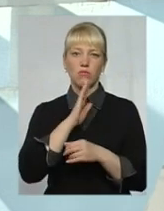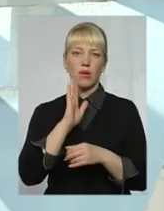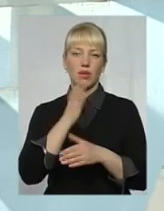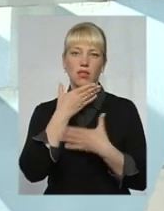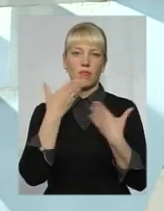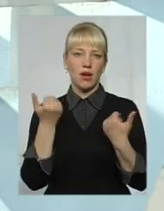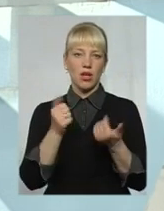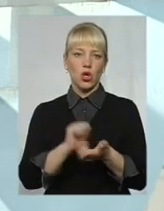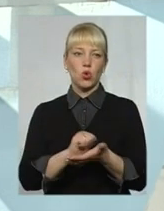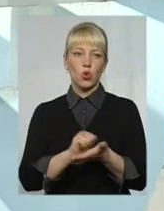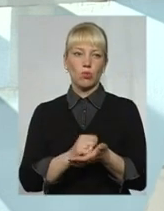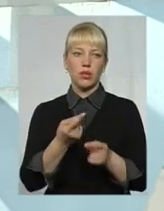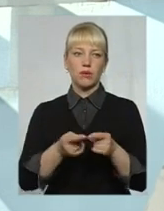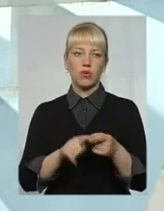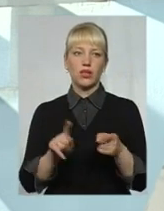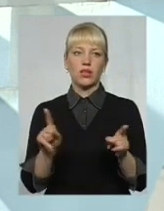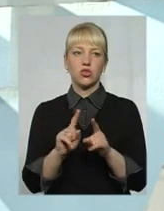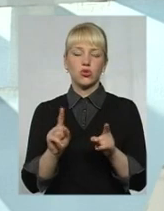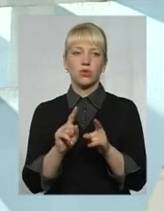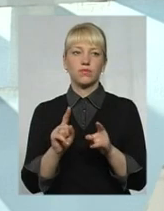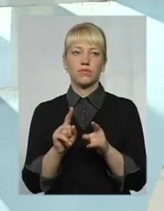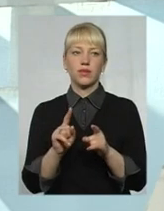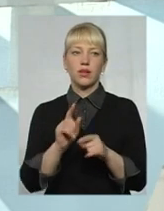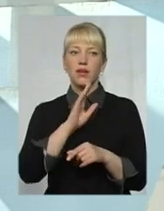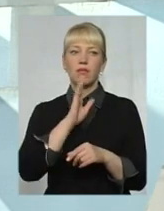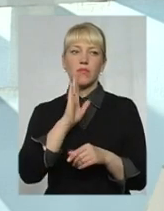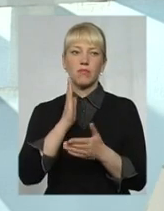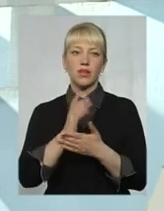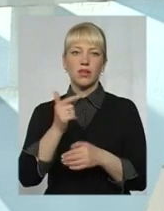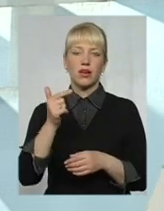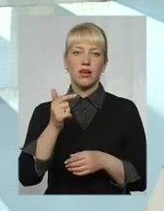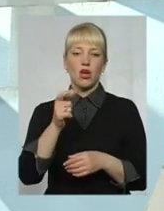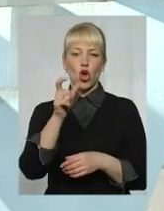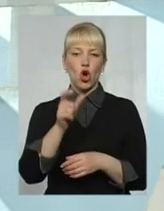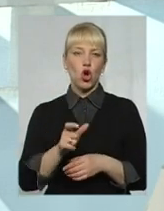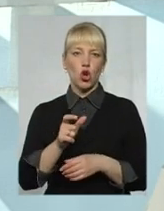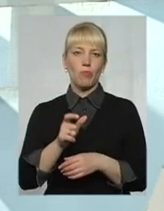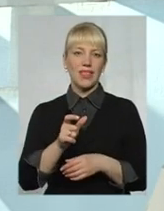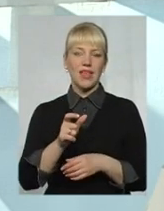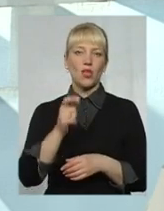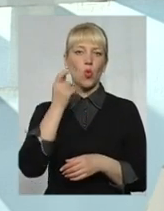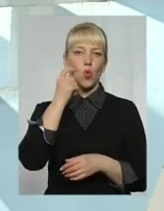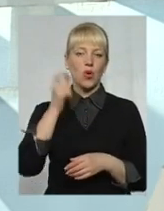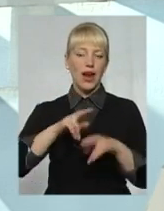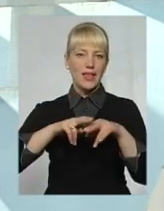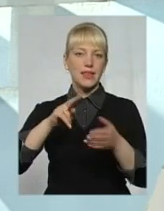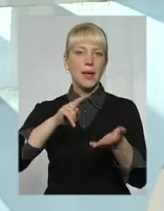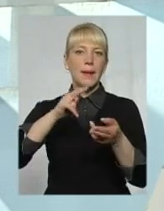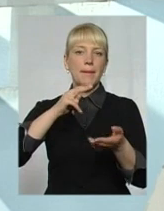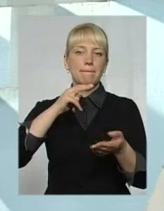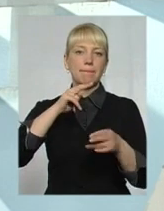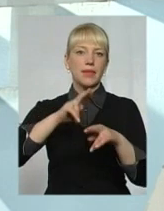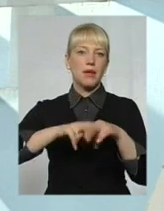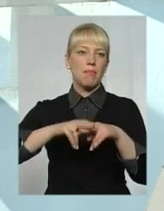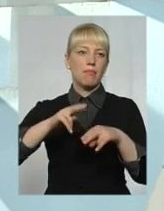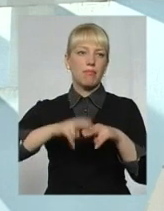немає документів про те, що мама є громадянкою України, у дитини немає свідоцтва про народження, дитина не отримує